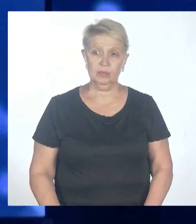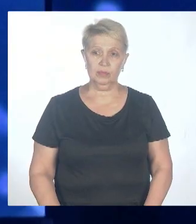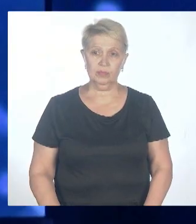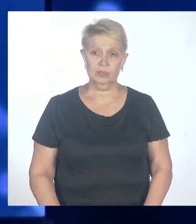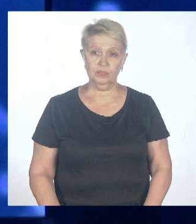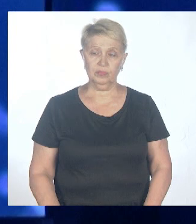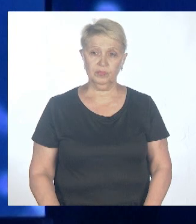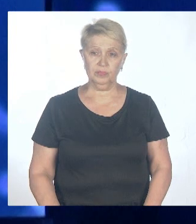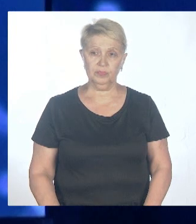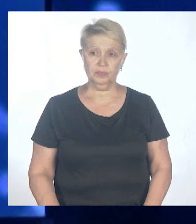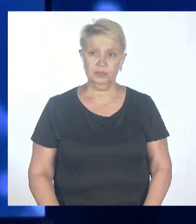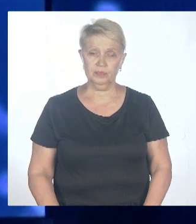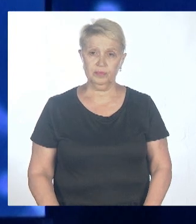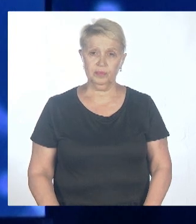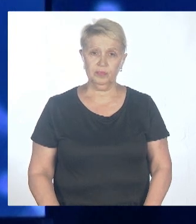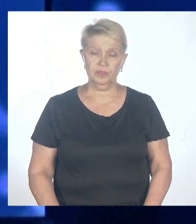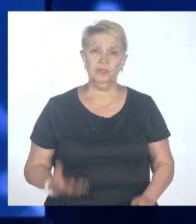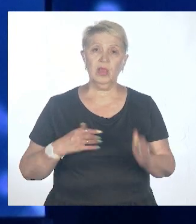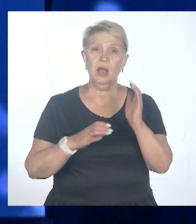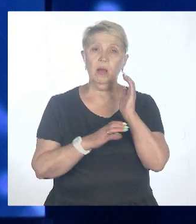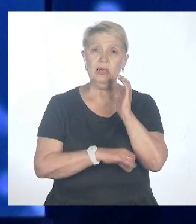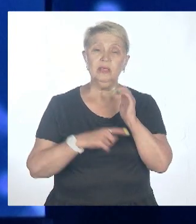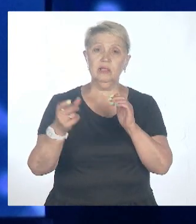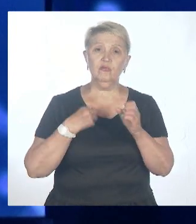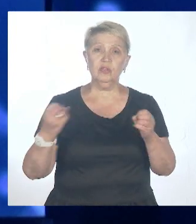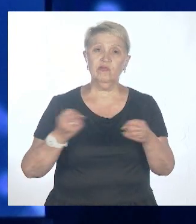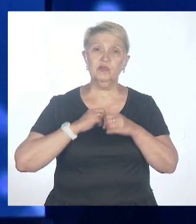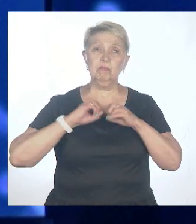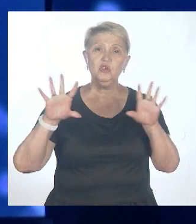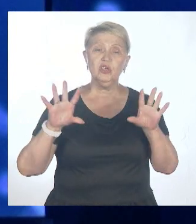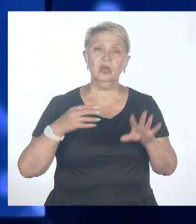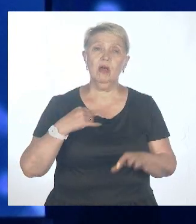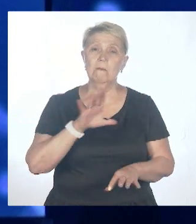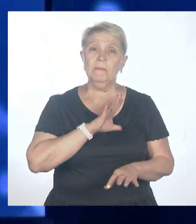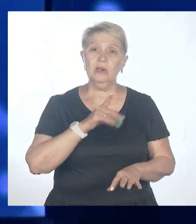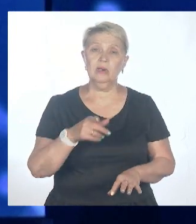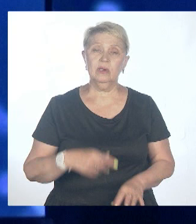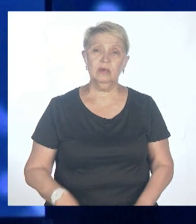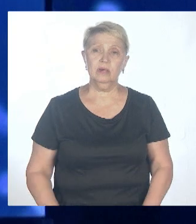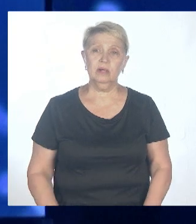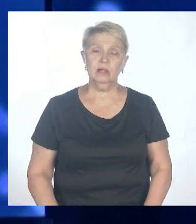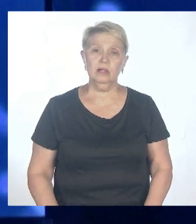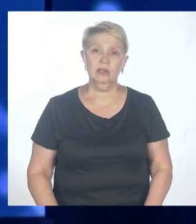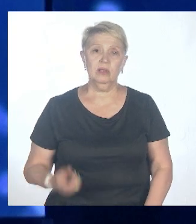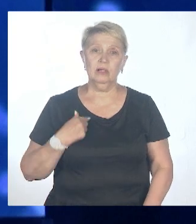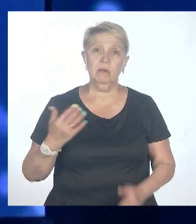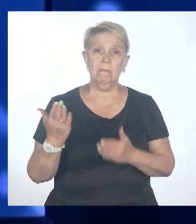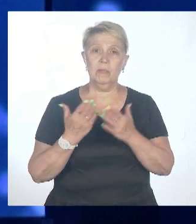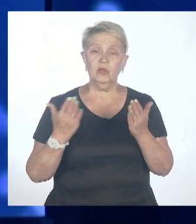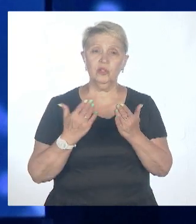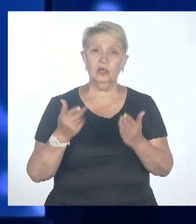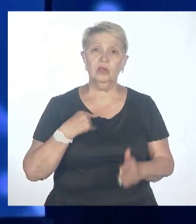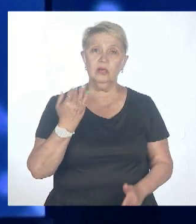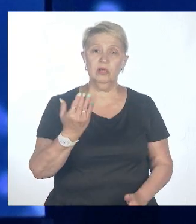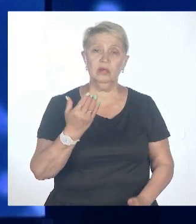Из последнего... Из последних вспышек 2003 год США, где-то на Среднем Западе, если не ошибаюсь. И вот я это прочитал, и